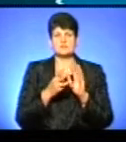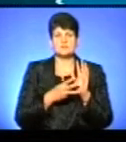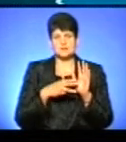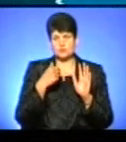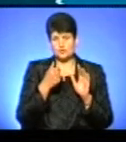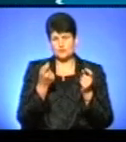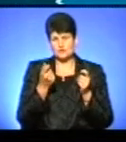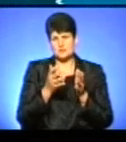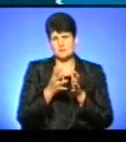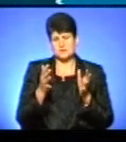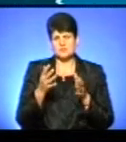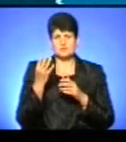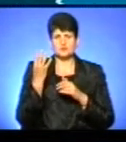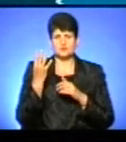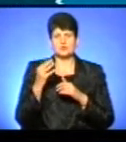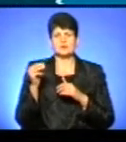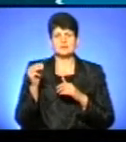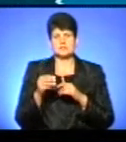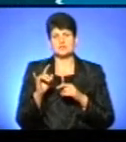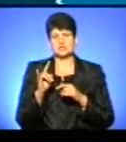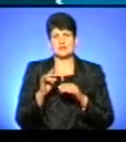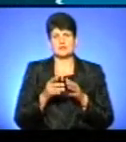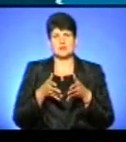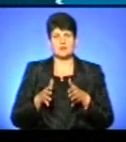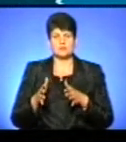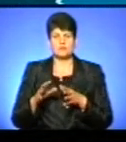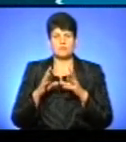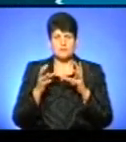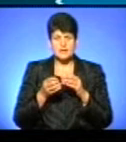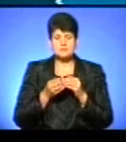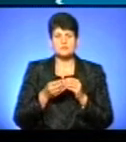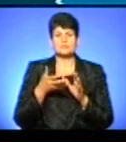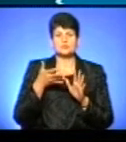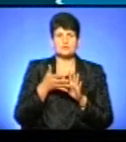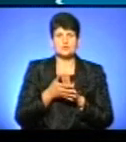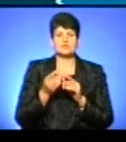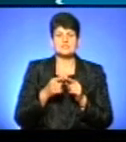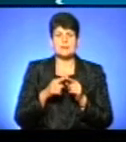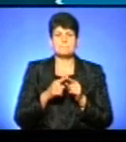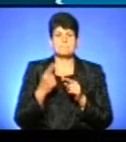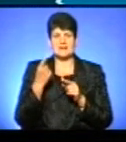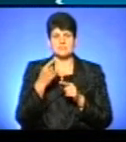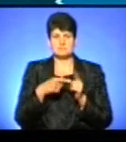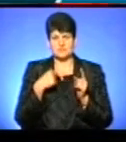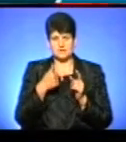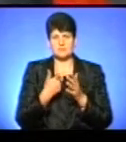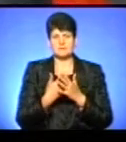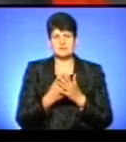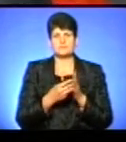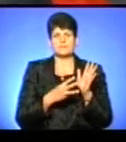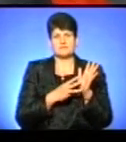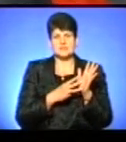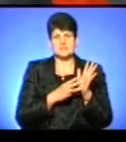році трохи більше 4 тисяч малюків народилися. Тобто, в принципі, якщо ми розуміємо, що це лише перше півріччя, то приблизно на 8